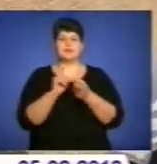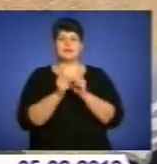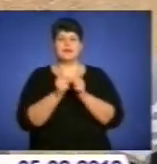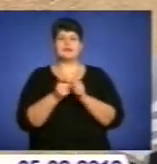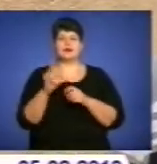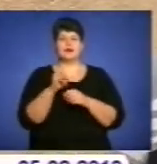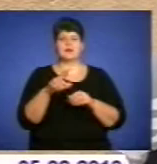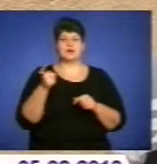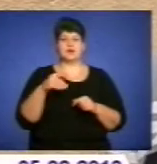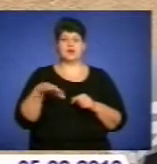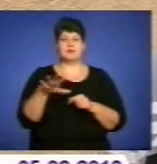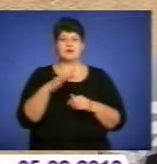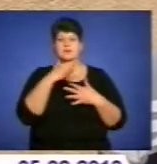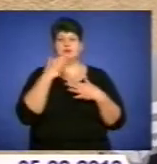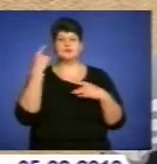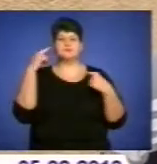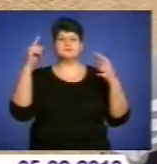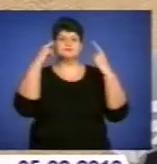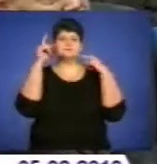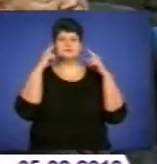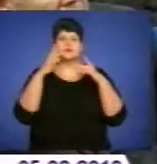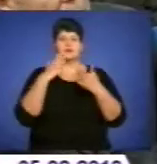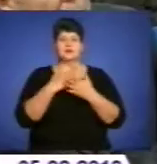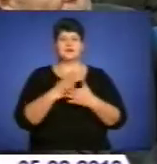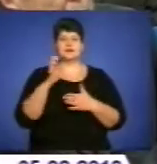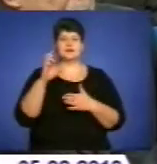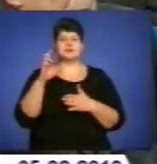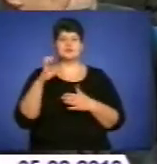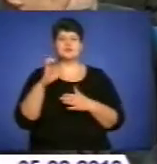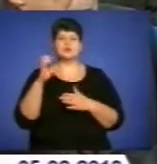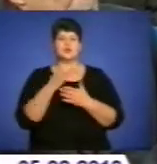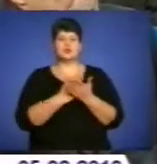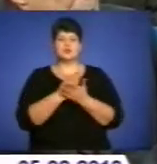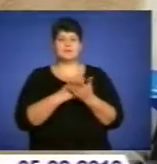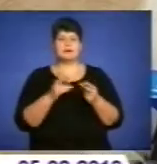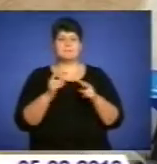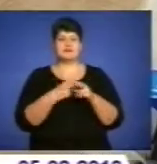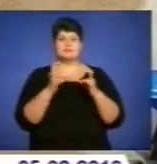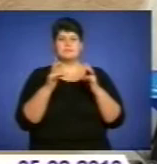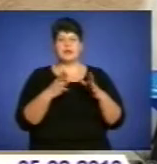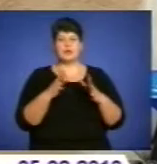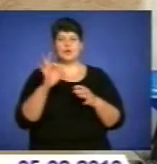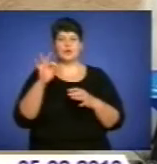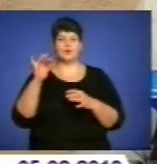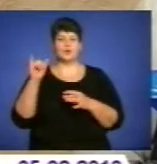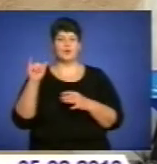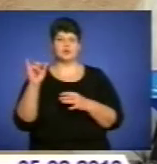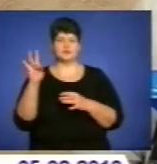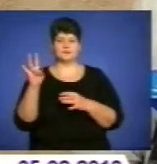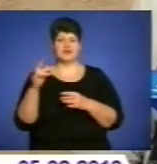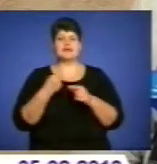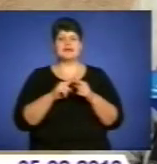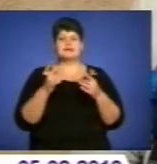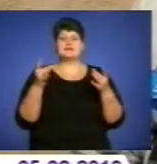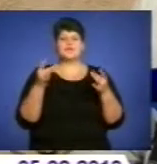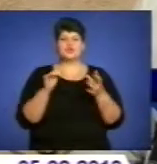міфів, що досі тяжують над історією діяльності Служби безпеки УН, стверджують упорядники. Це є свіжі документи з архівів